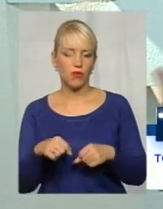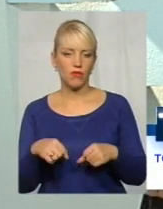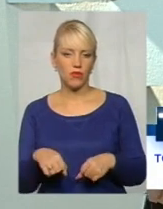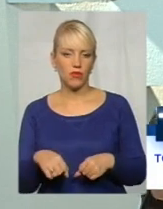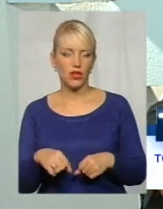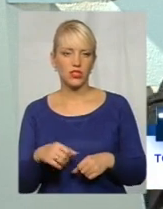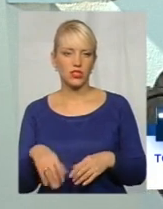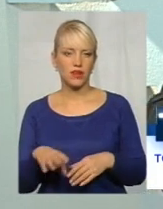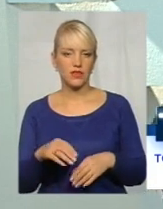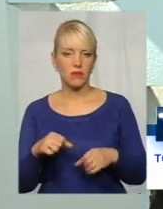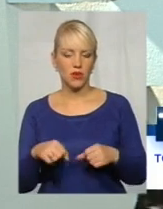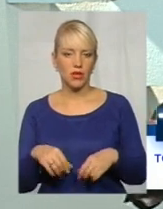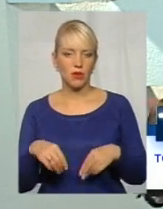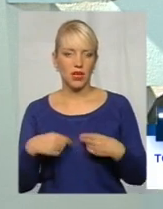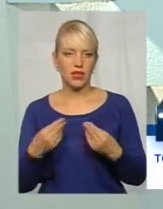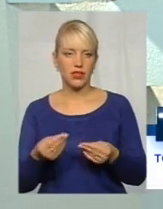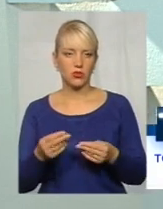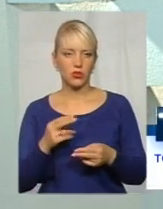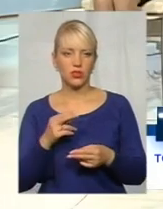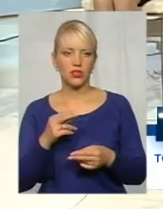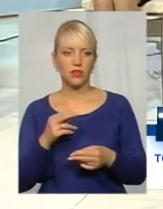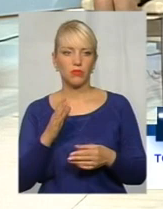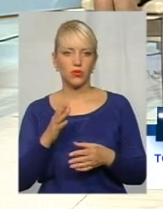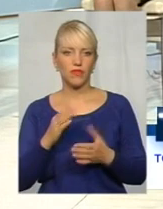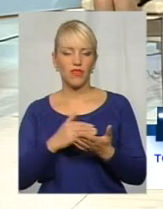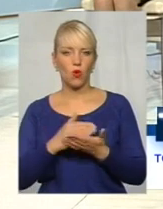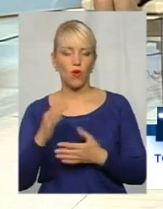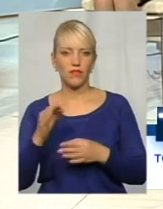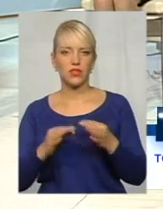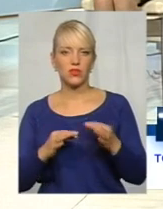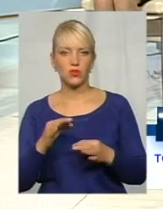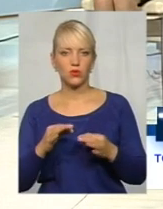всі повноваження по розгляду касаційний скарб будуть передані у Верховний суд, як на уствар.